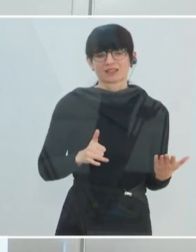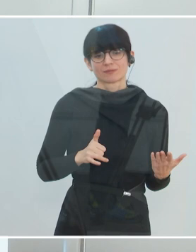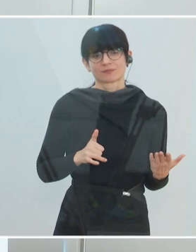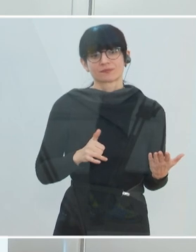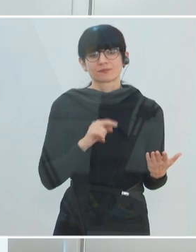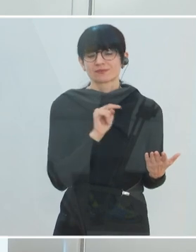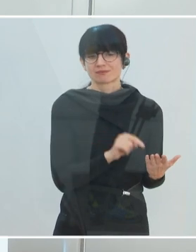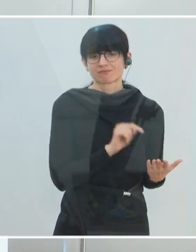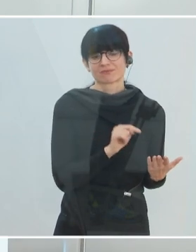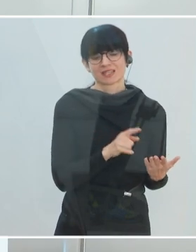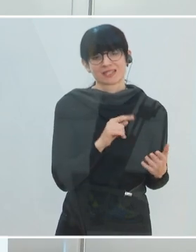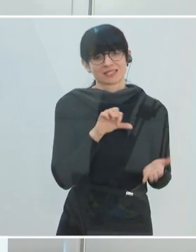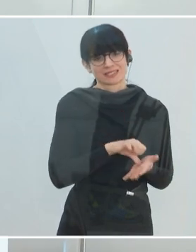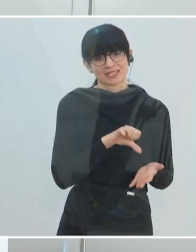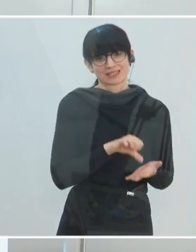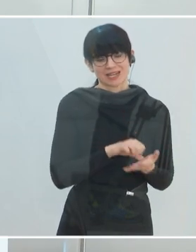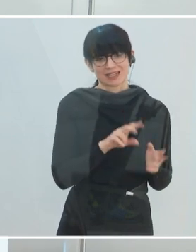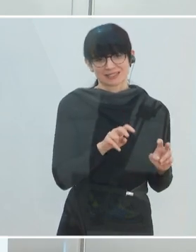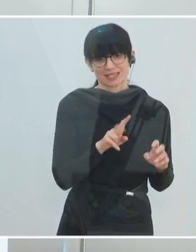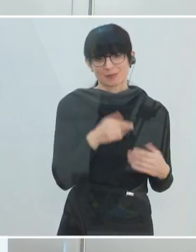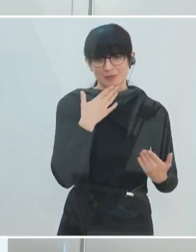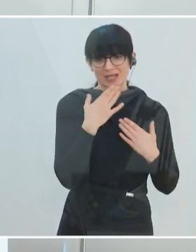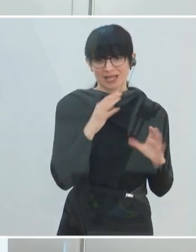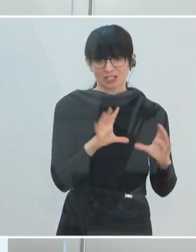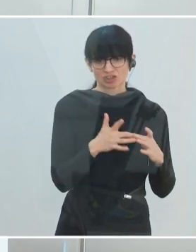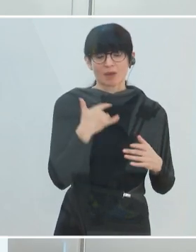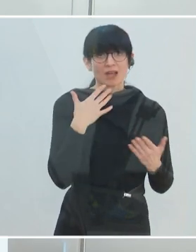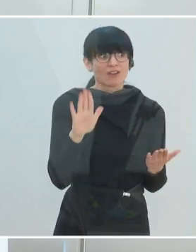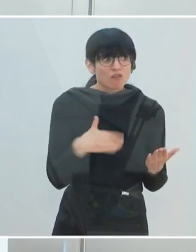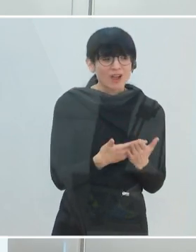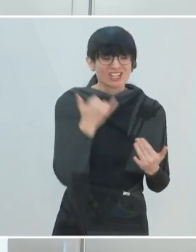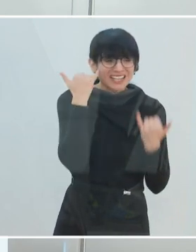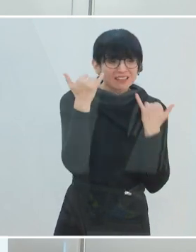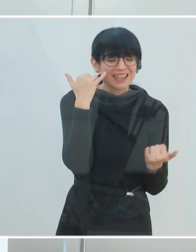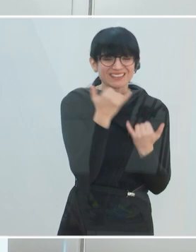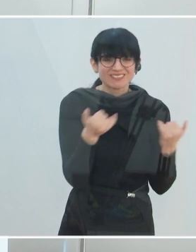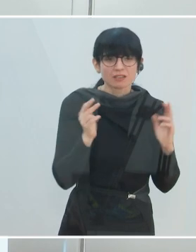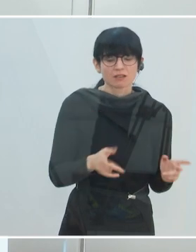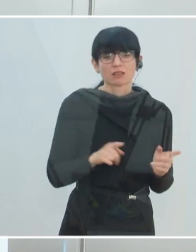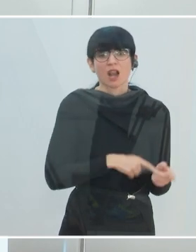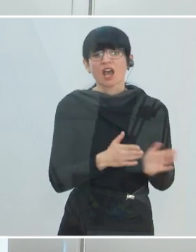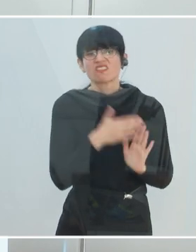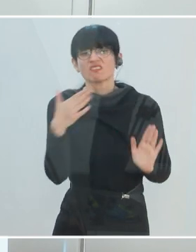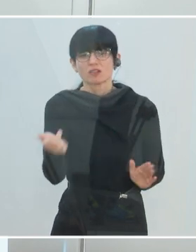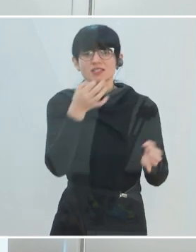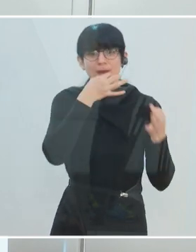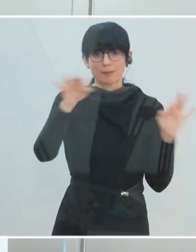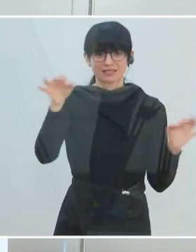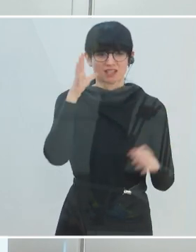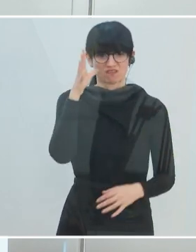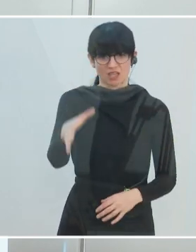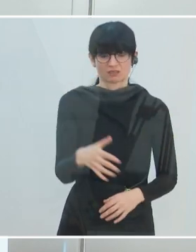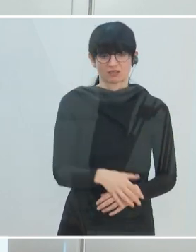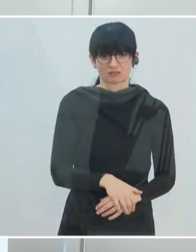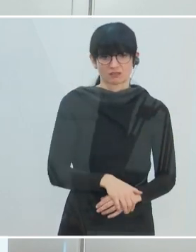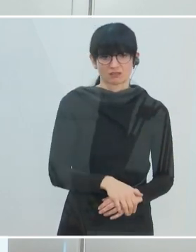ja auch mit ein zentrales Thema des Beraterstabs sein, da auch Vorschläge zu machen, wie wir uns da weiter verbessern können. Denn Sie